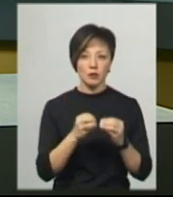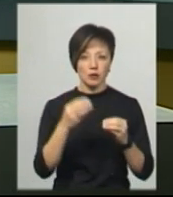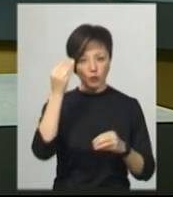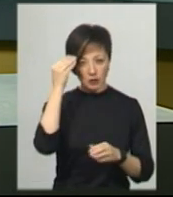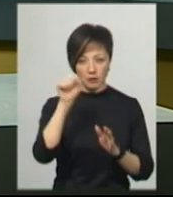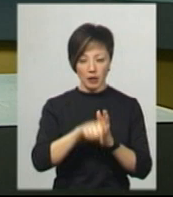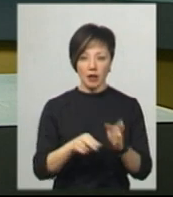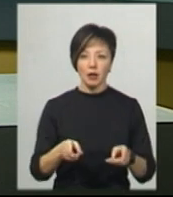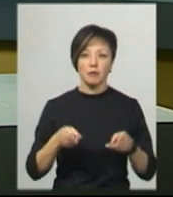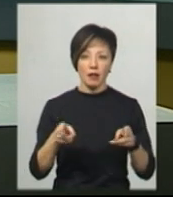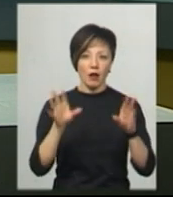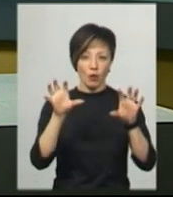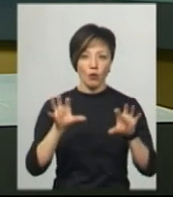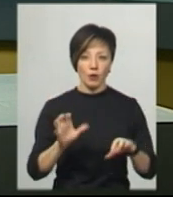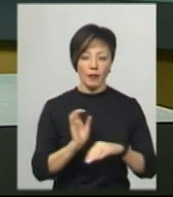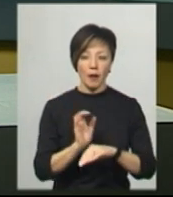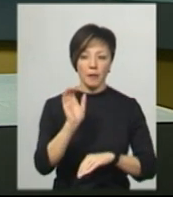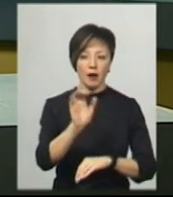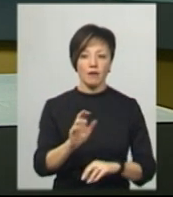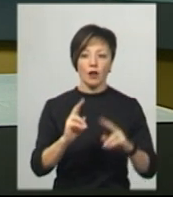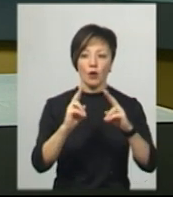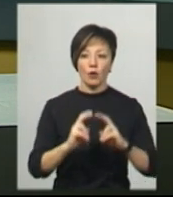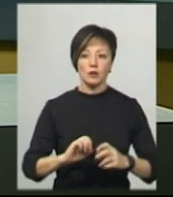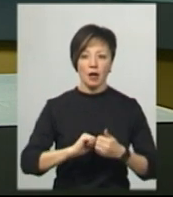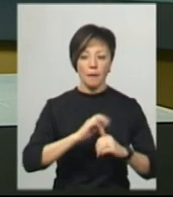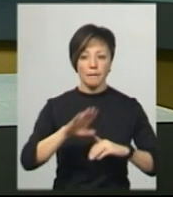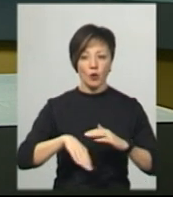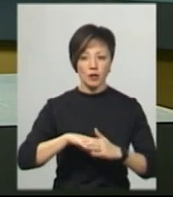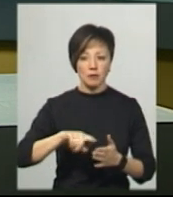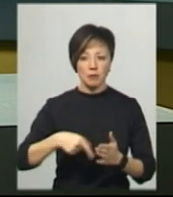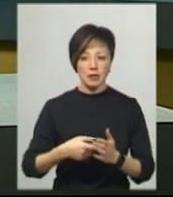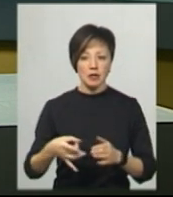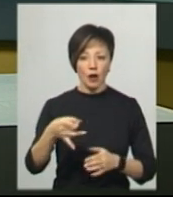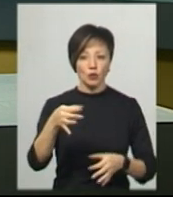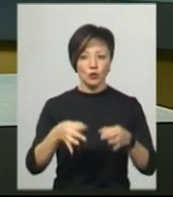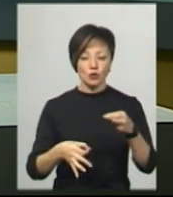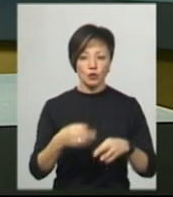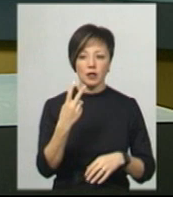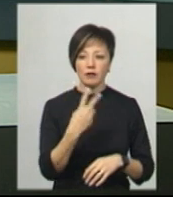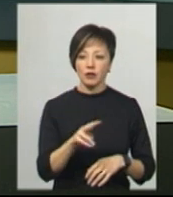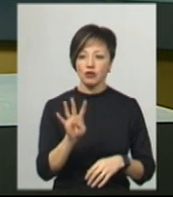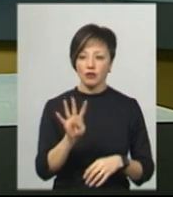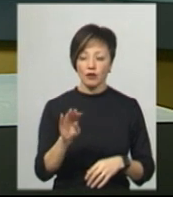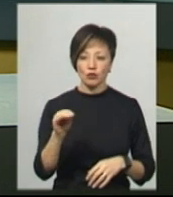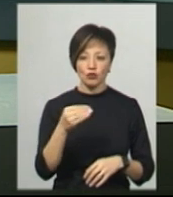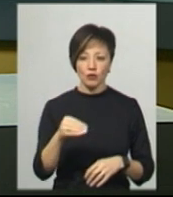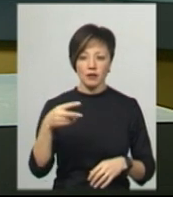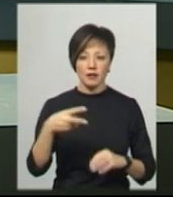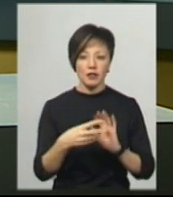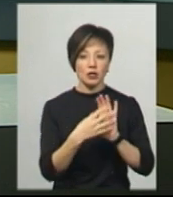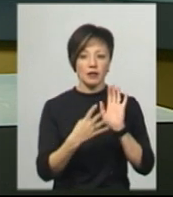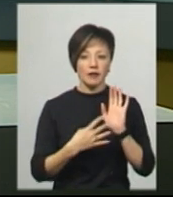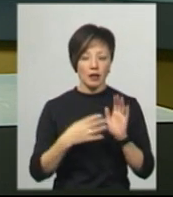Кримінального кодексу України» направили на розгляд Кам'янець-Подільського міськрайонного суду. Нагадаю, 24 жовтня 2019